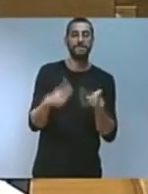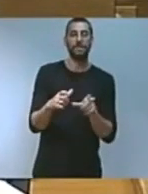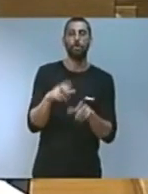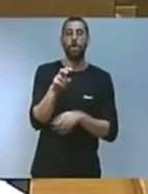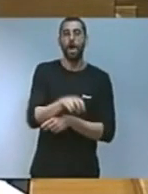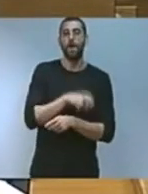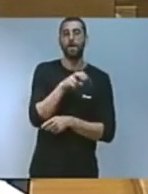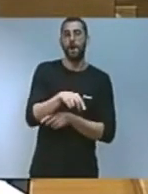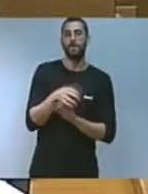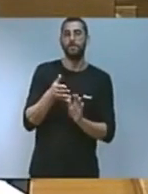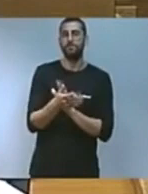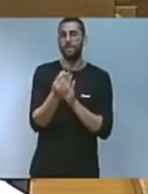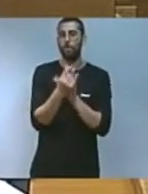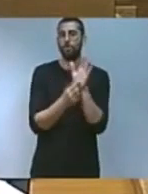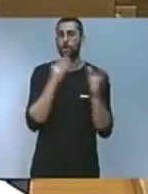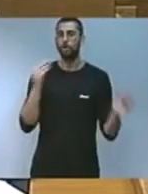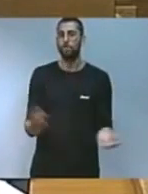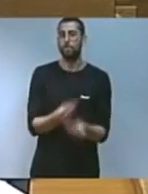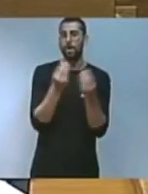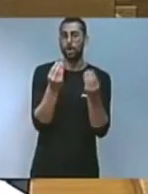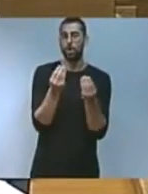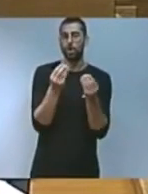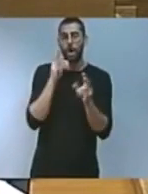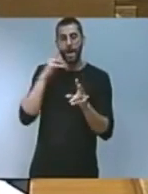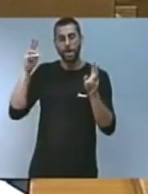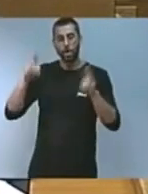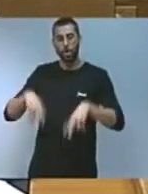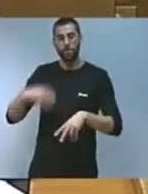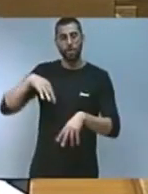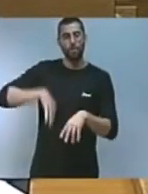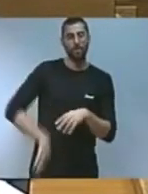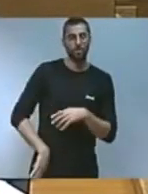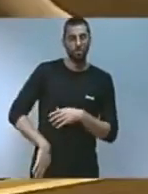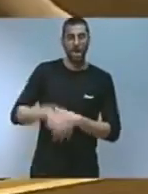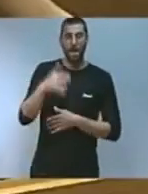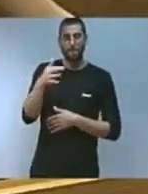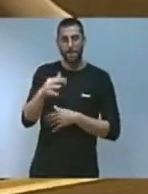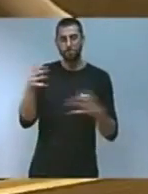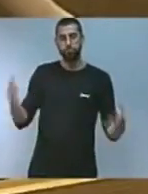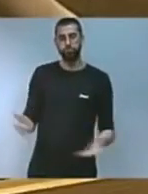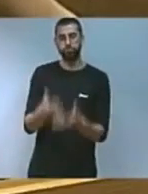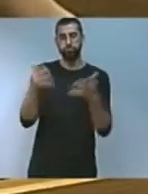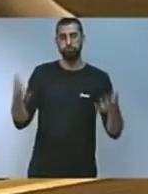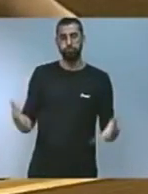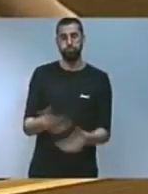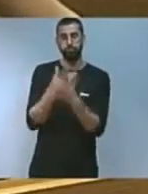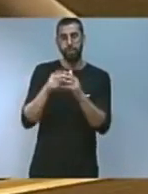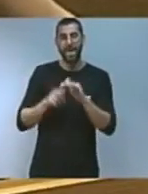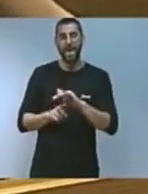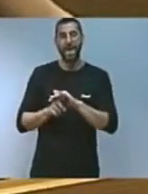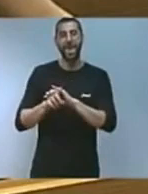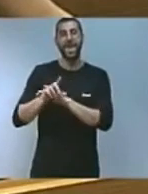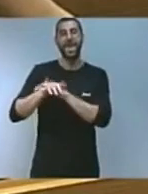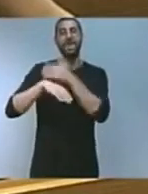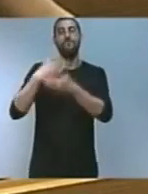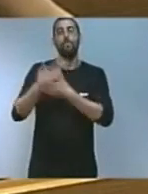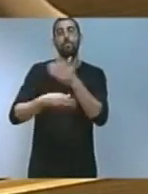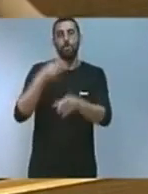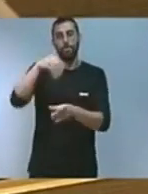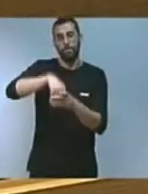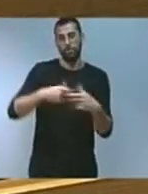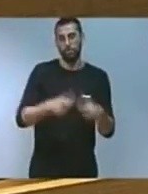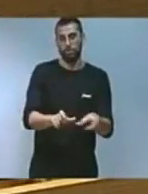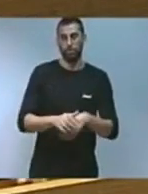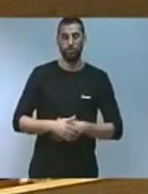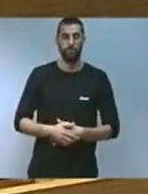millorar les seues condicions reconeixent-les professionalment i promocionant la seva evolució dins d'aquest des del servei